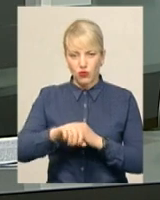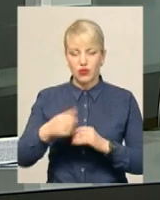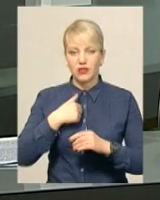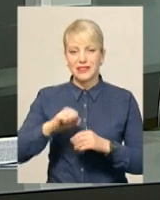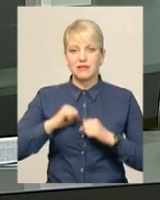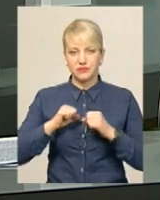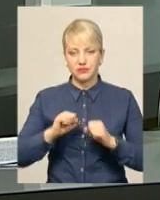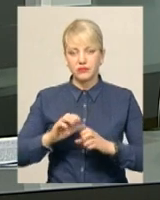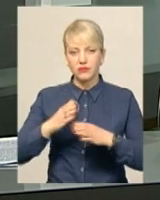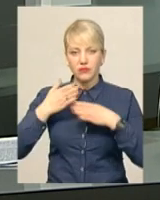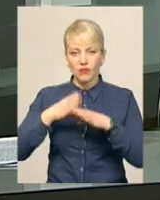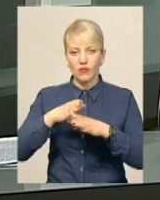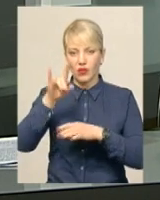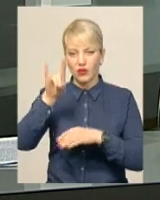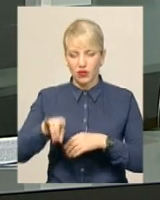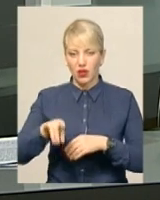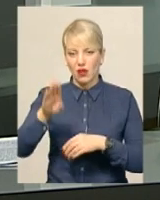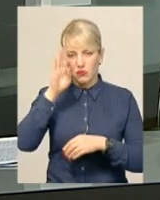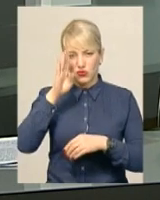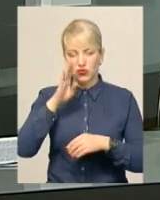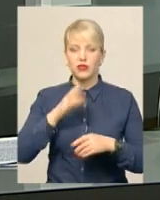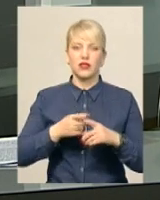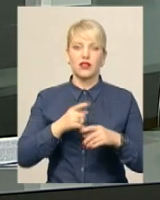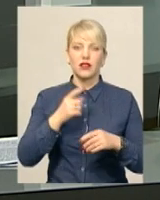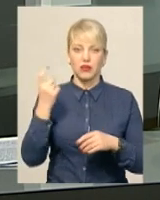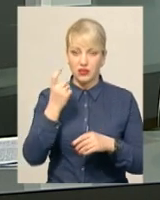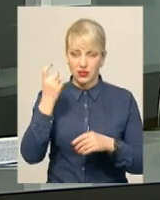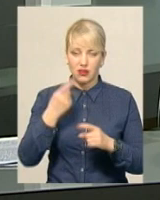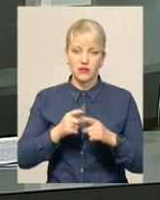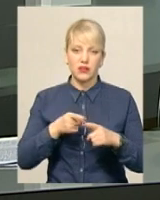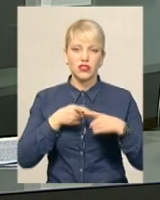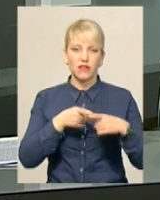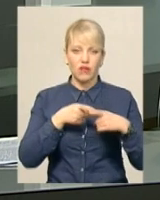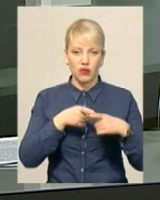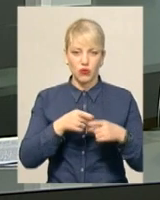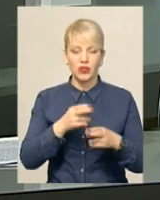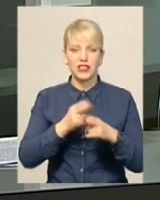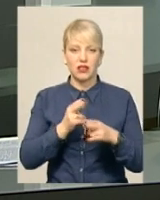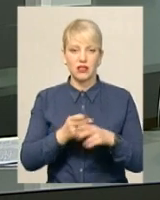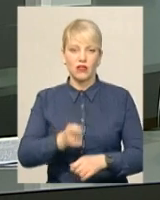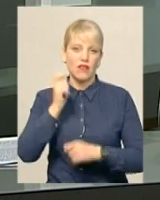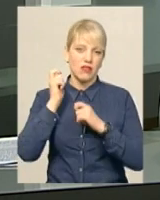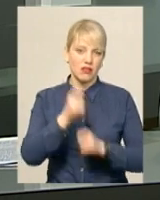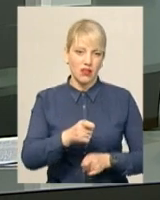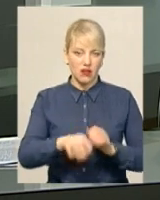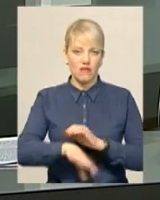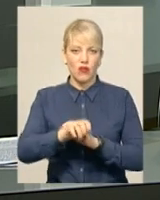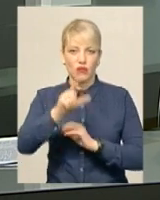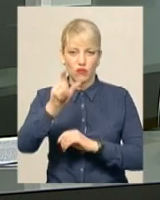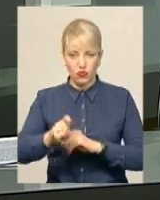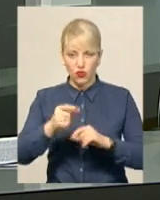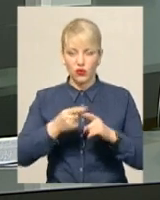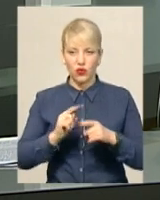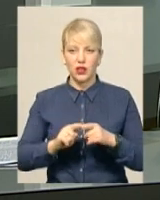оселю. Шваброю з металевим наконечником господар вдарив крадія, після чого той помер у лікарні. Рішенням суду винного звільнили від